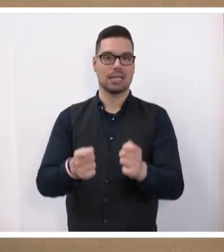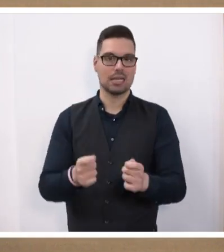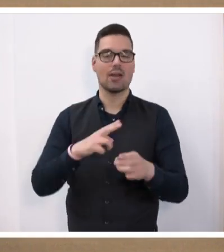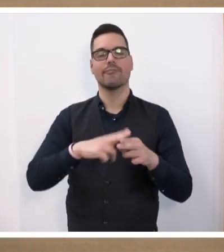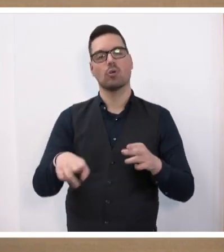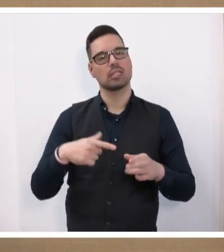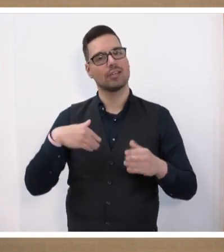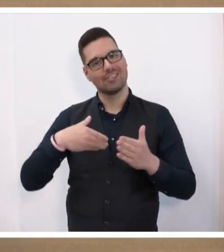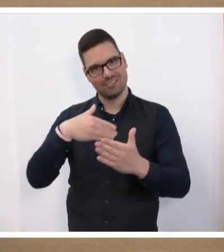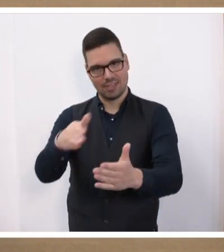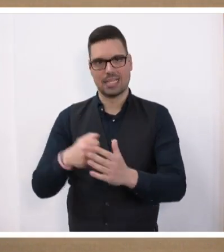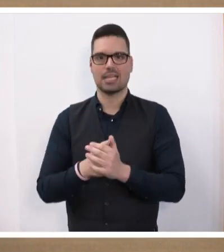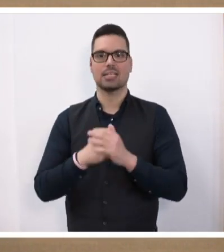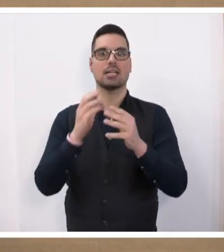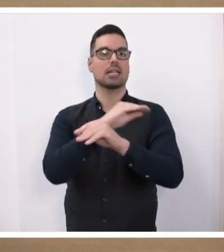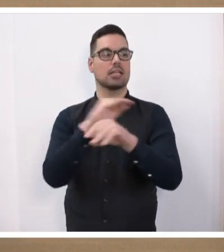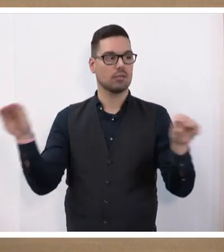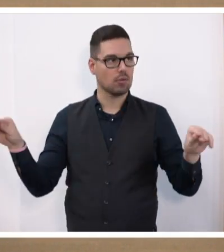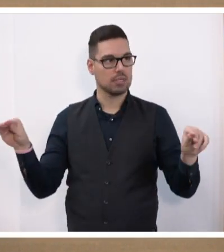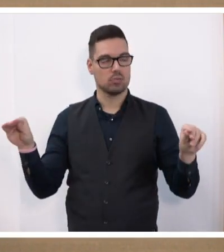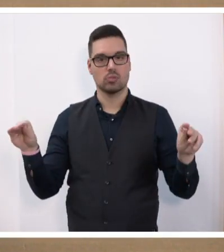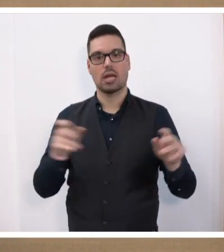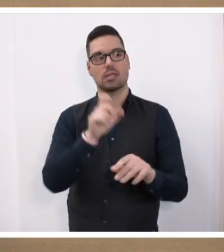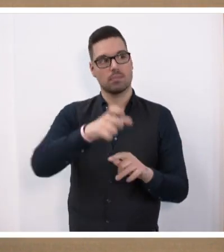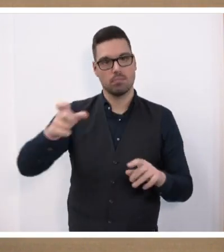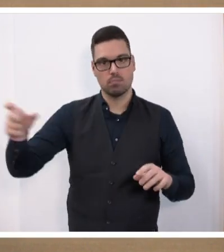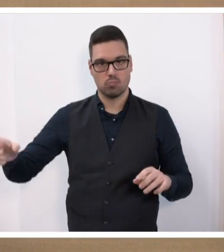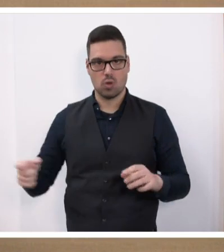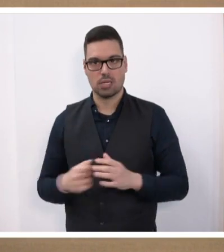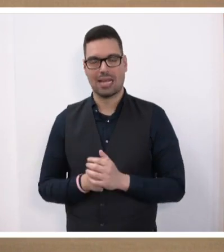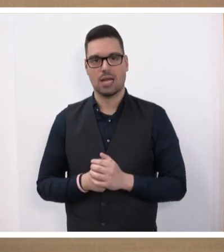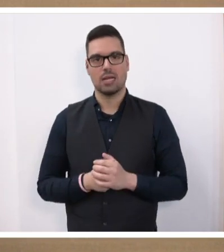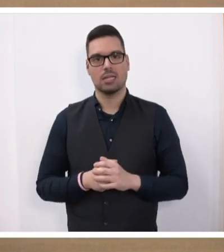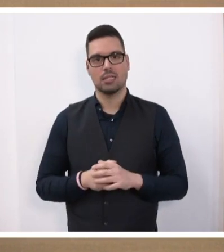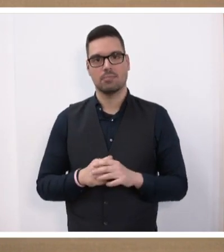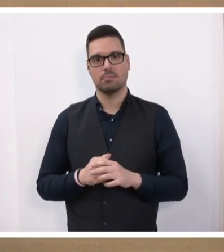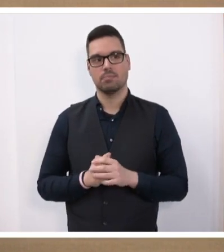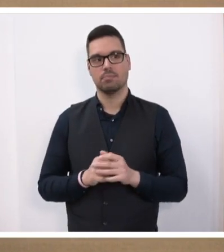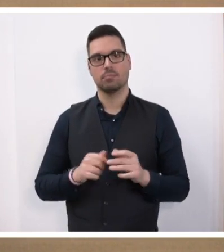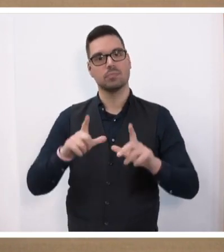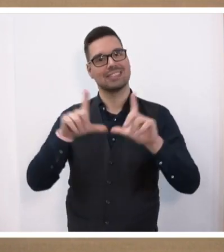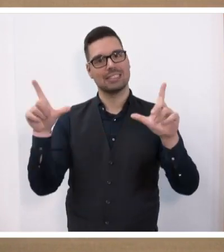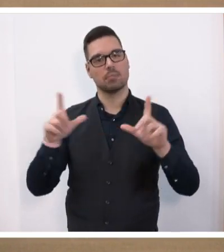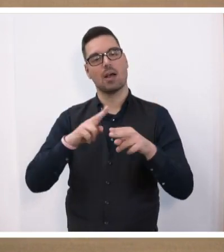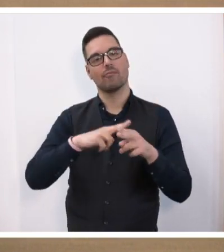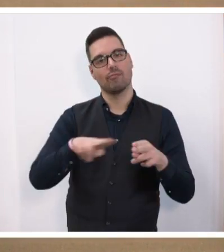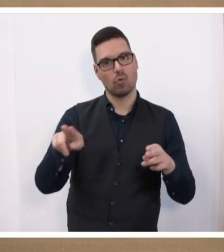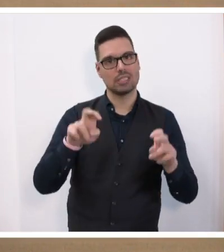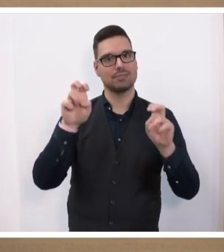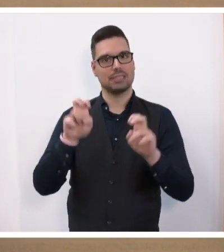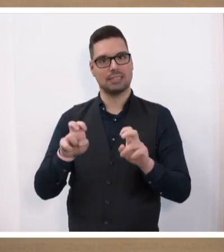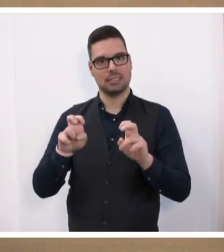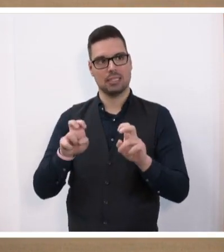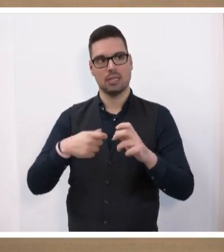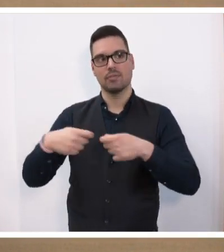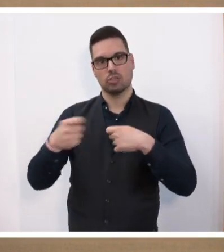Fort behandeln. Die Informationen an die Bürgerinnen und Bürger draußen, es war nur deshalb Gegenstand das Thema Fort in den Sitzungen des Ausschusses für